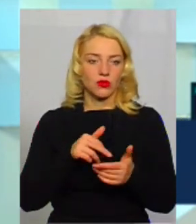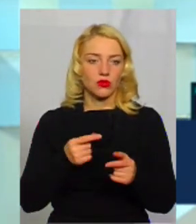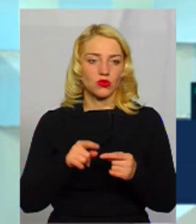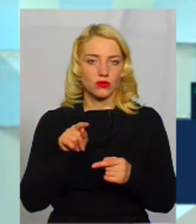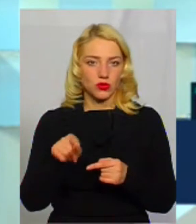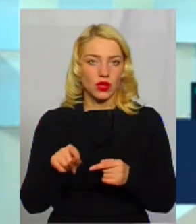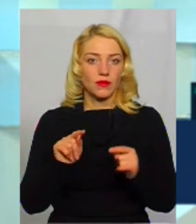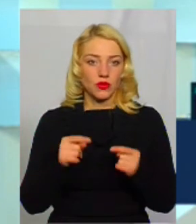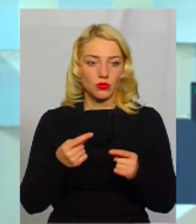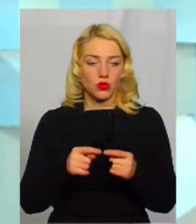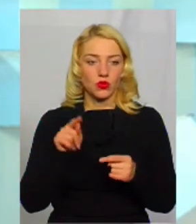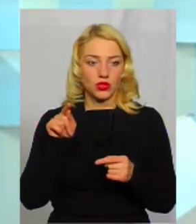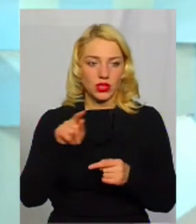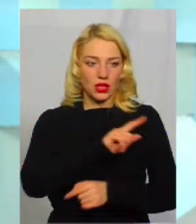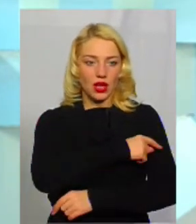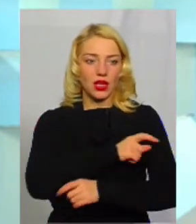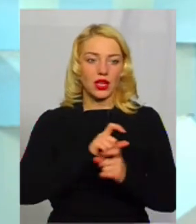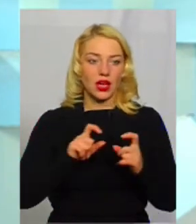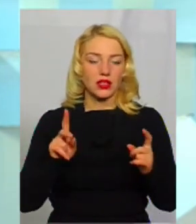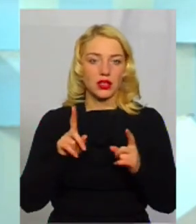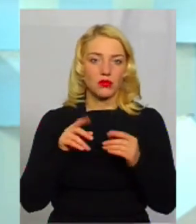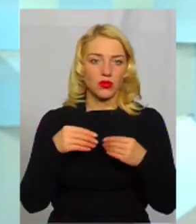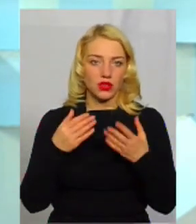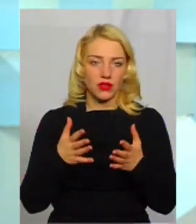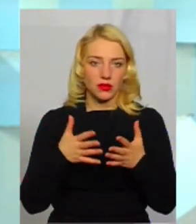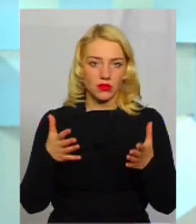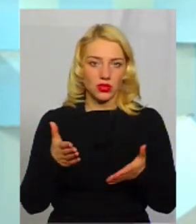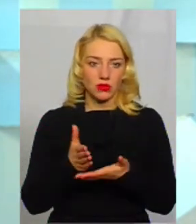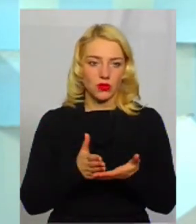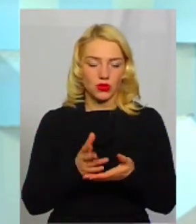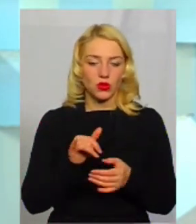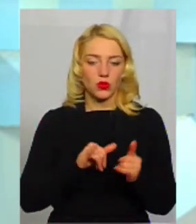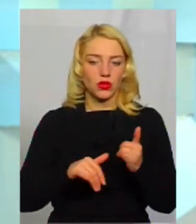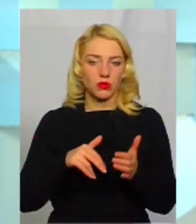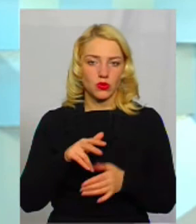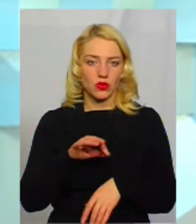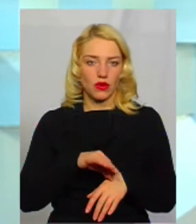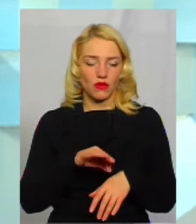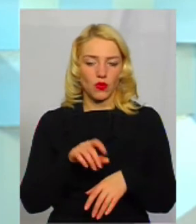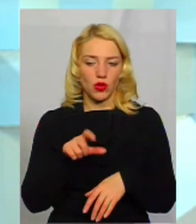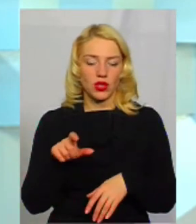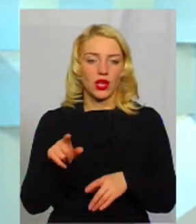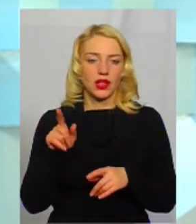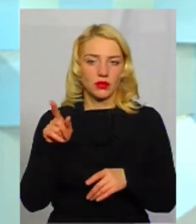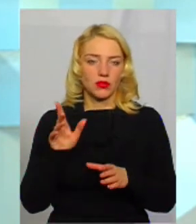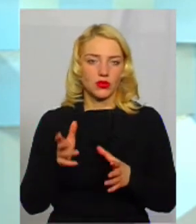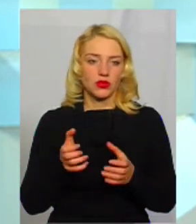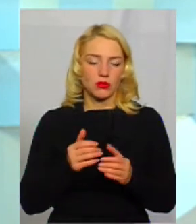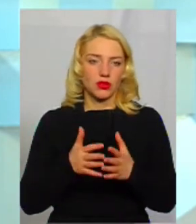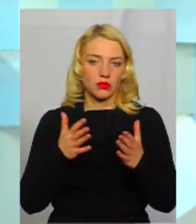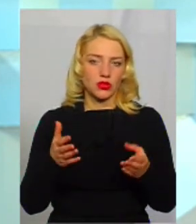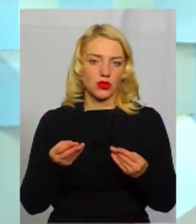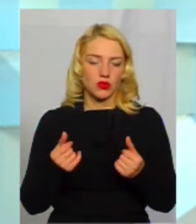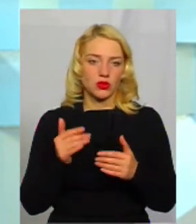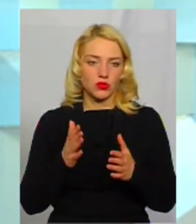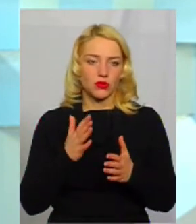ті лікарні, які будуть надавати більше послуг, куди підуть хорі, вони будуть отримувати більші кошти, заодно